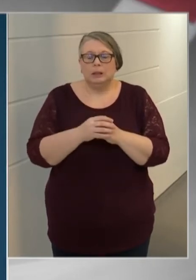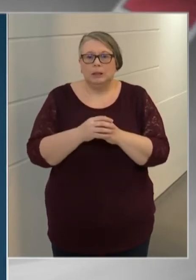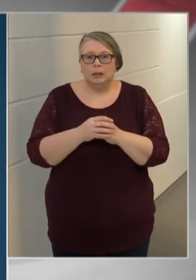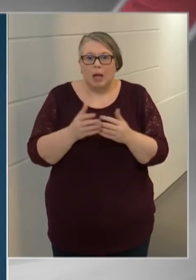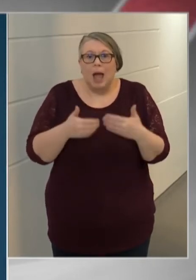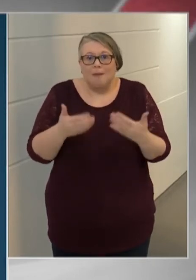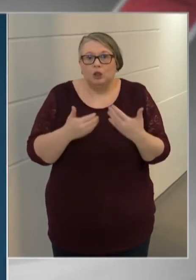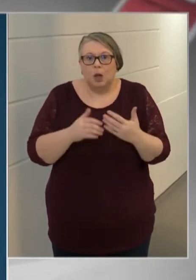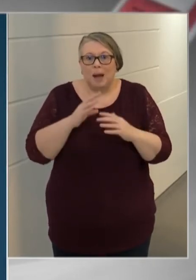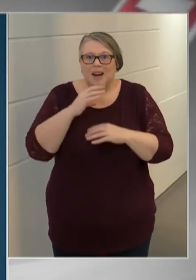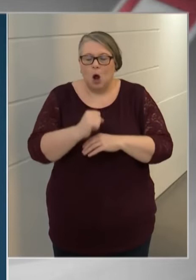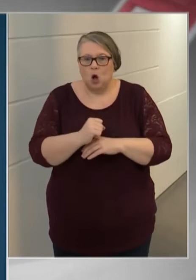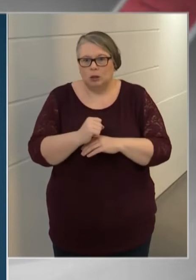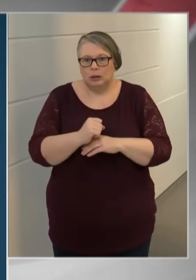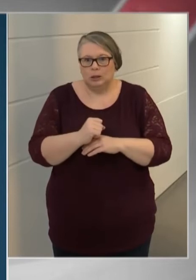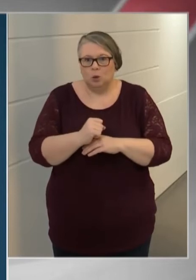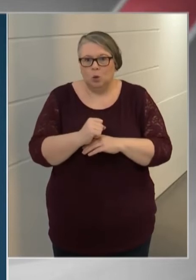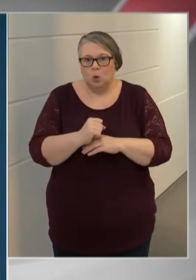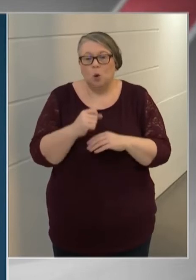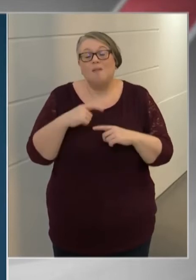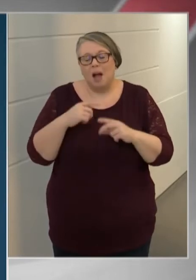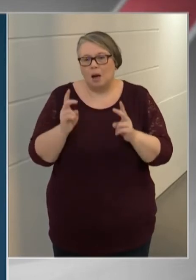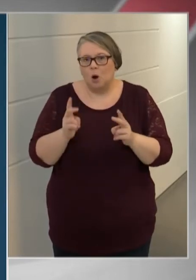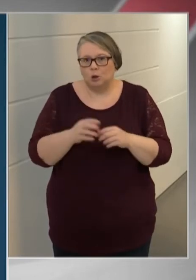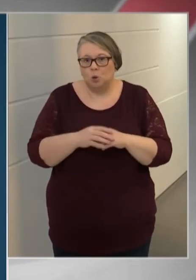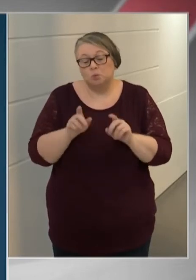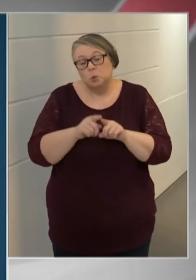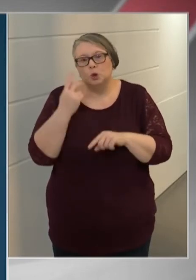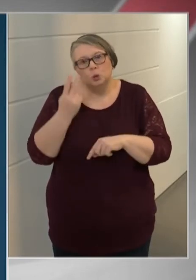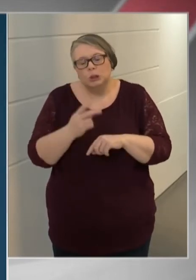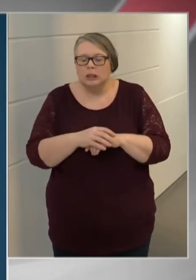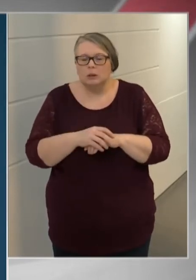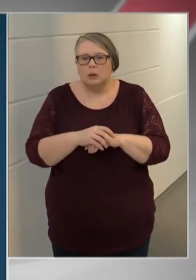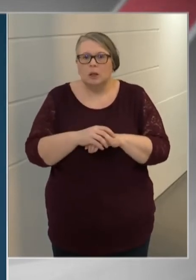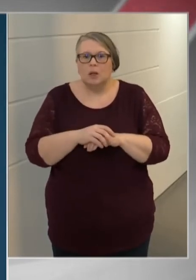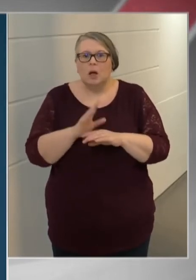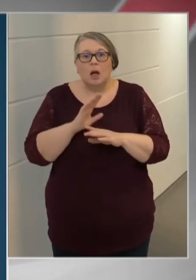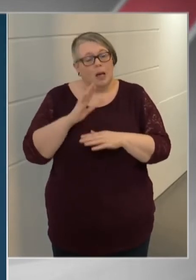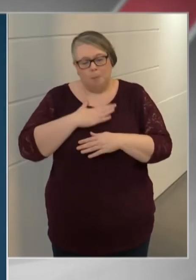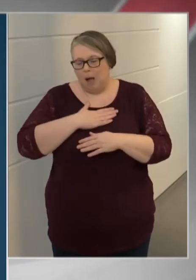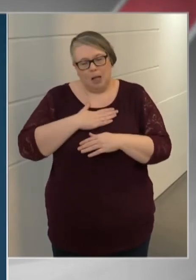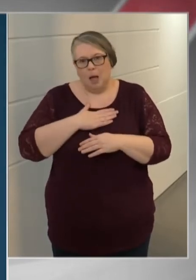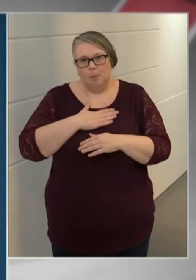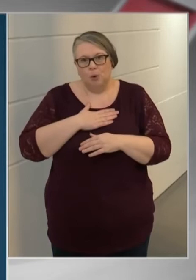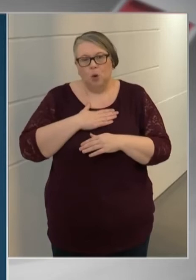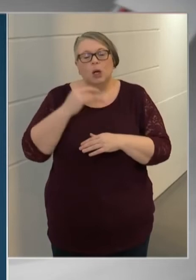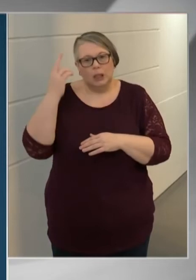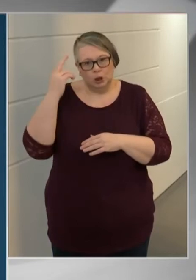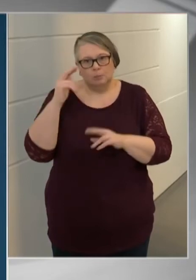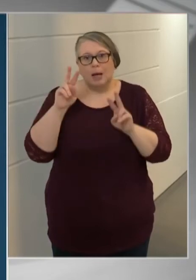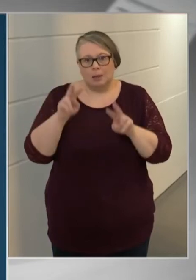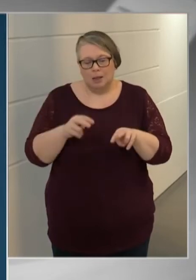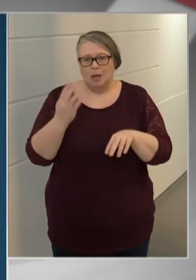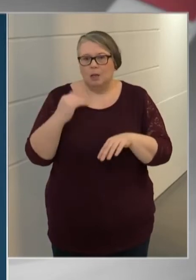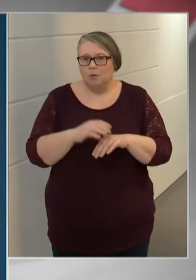9403-an már a második körön is túl vannak. Ők egy hét múlva már teljes védettséget élvezhetnek. Müller Cecília